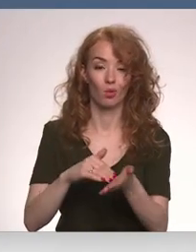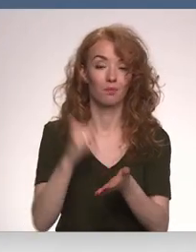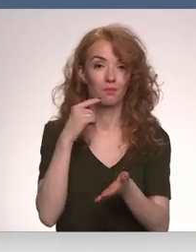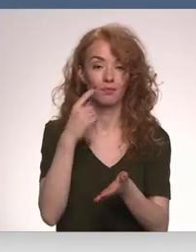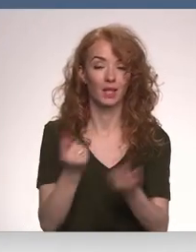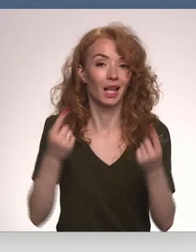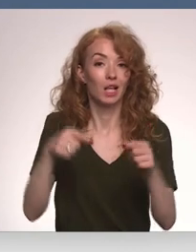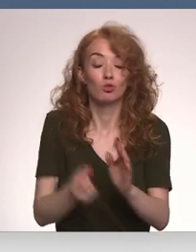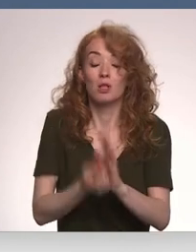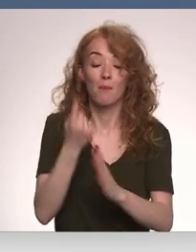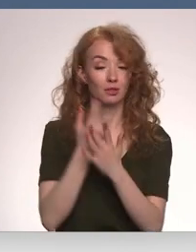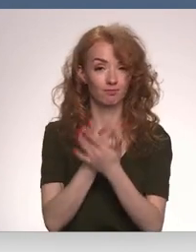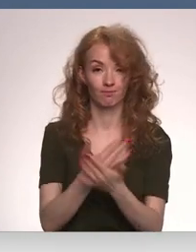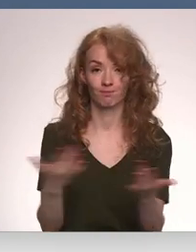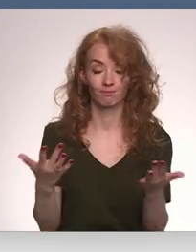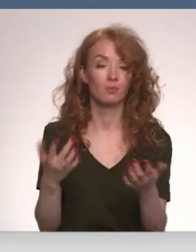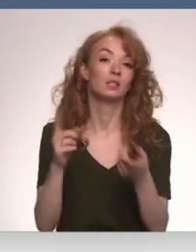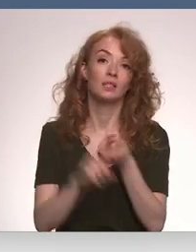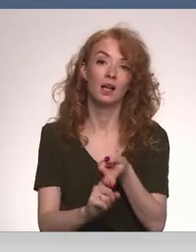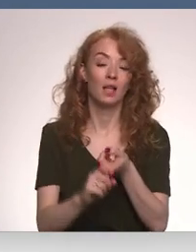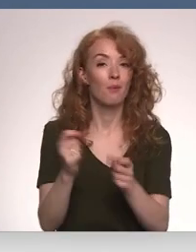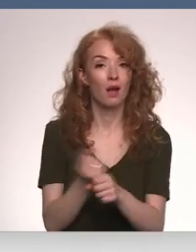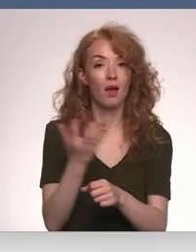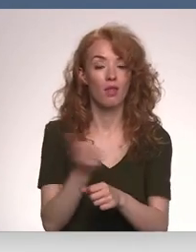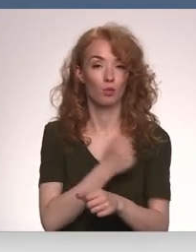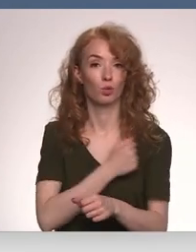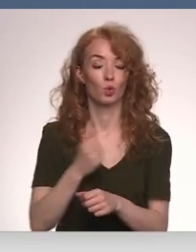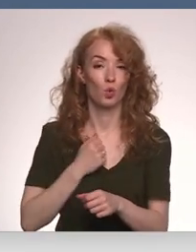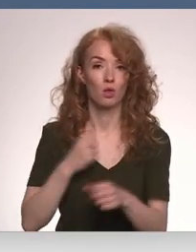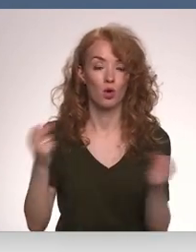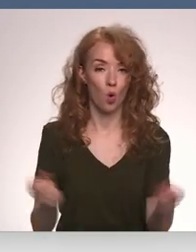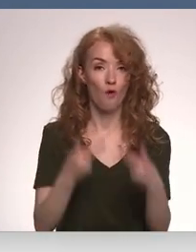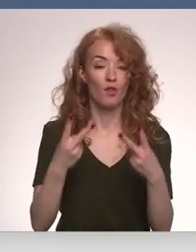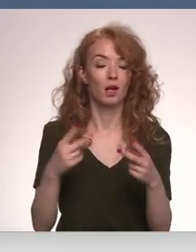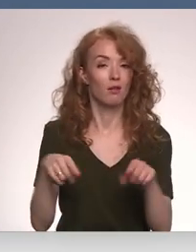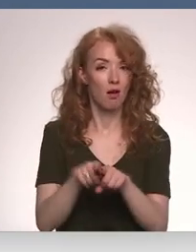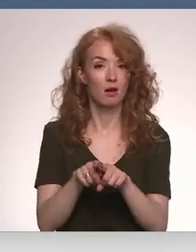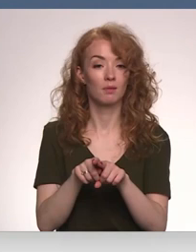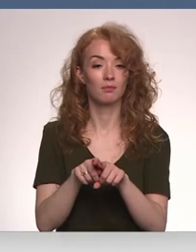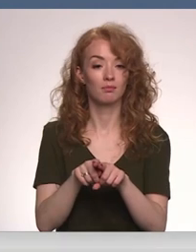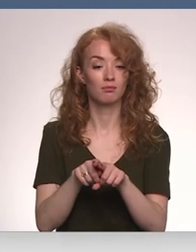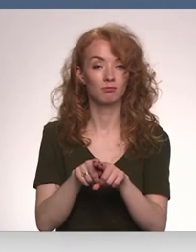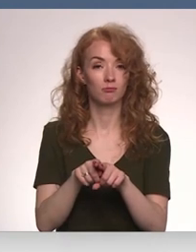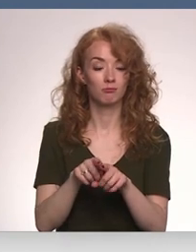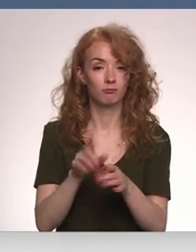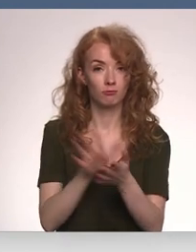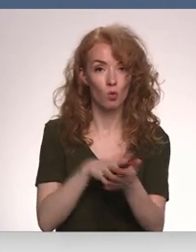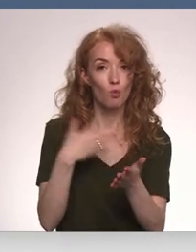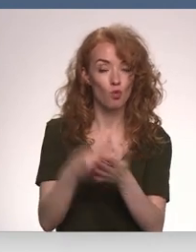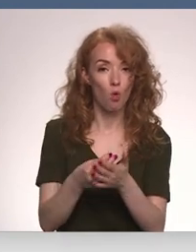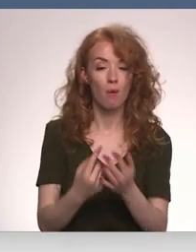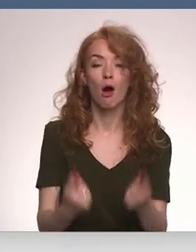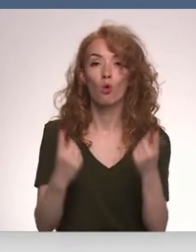Krīžiemēs varbūt saistām un ir bijuši saistām gan ar bruņotiem konfliktiem, gan ar joprojām